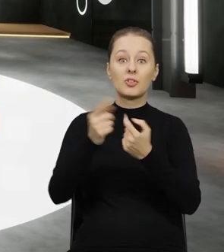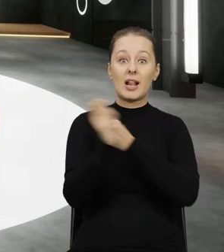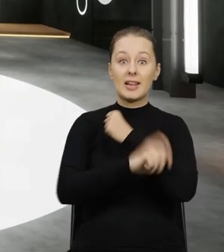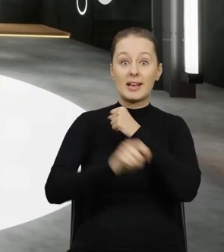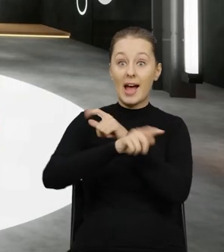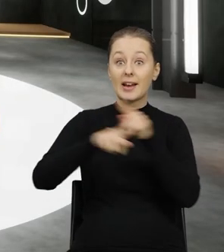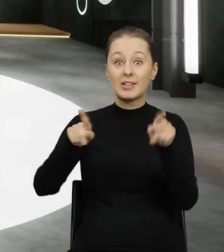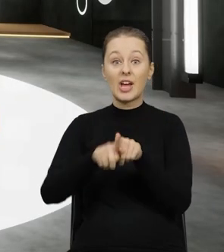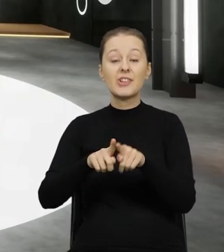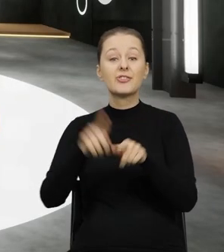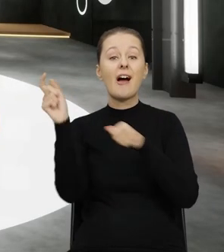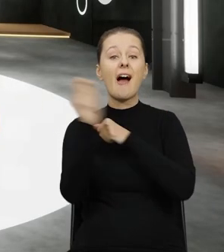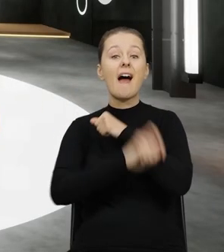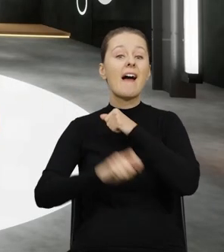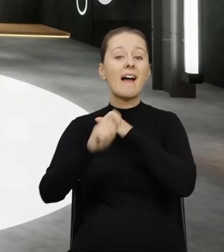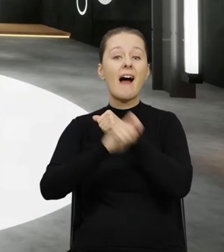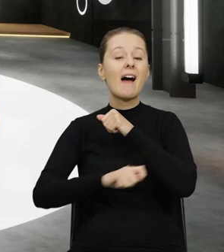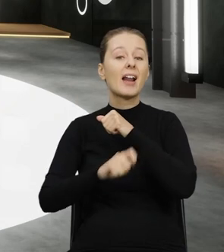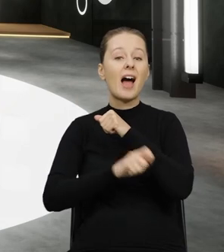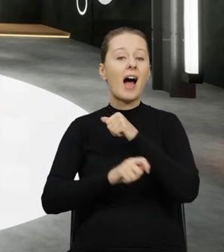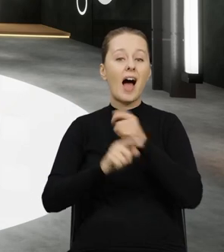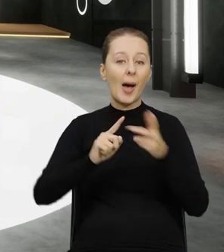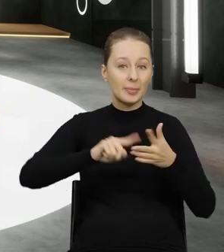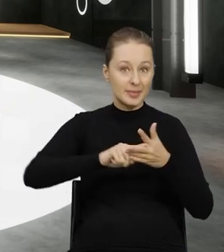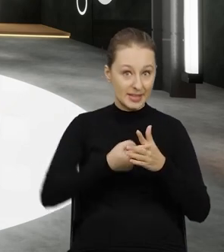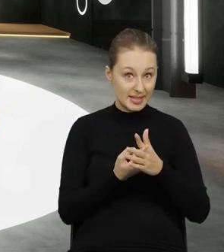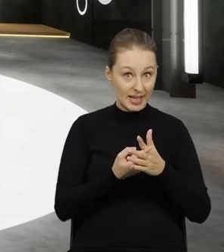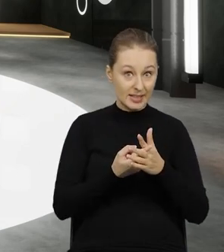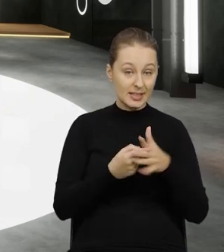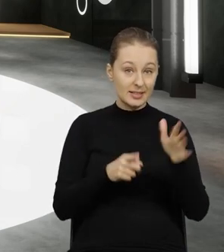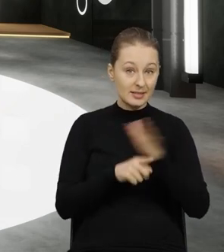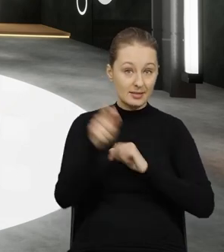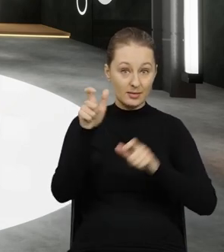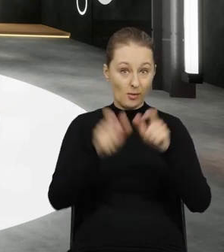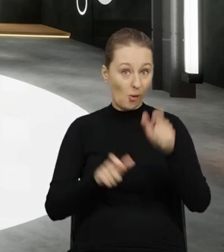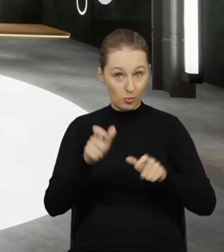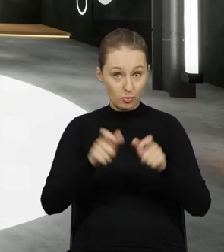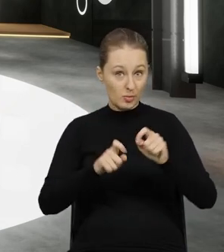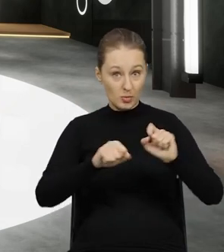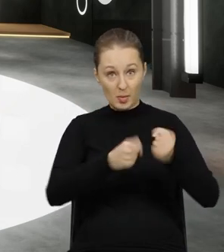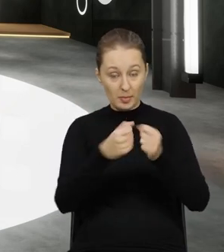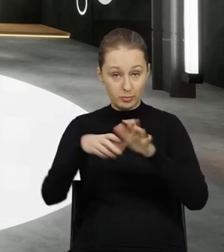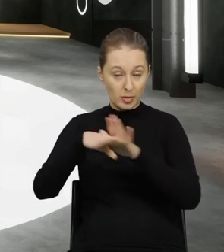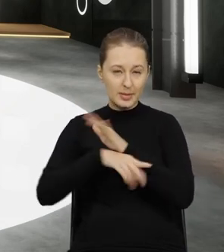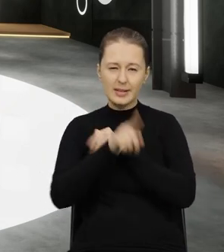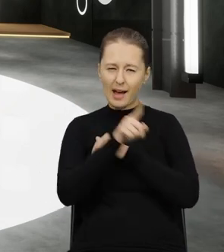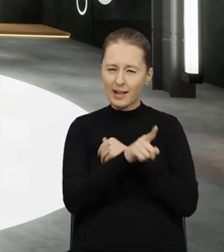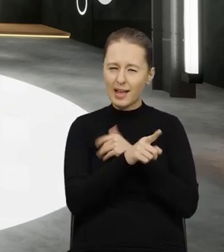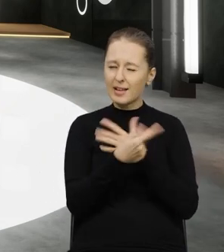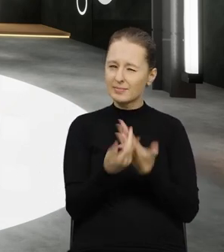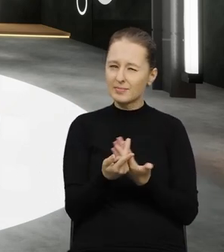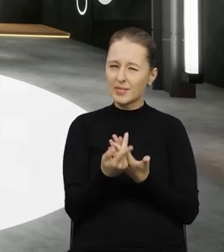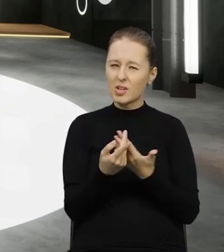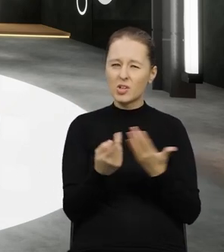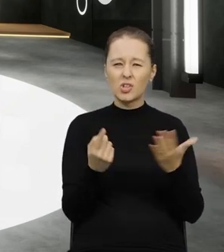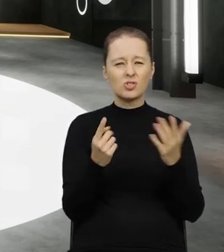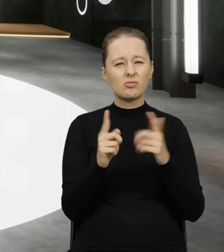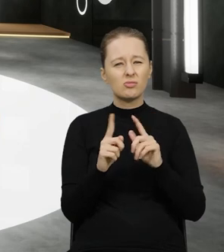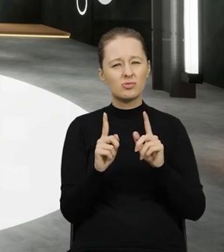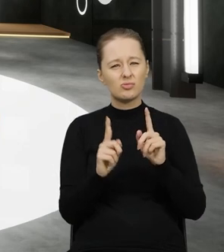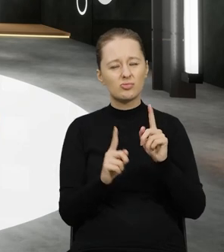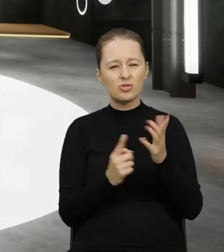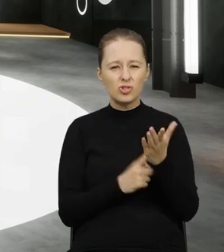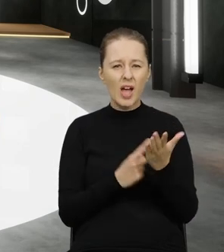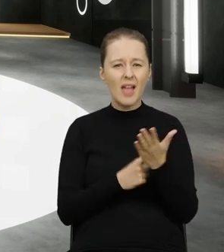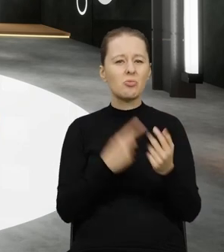Mamy kary administracyjne, które są wymierzane sprawcą czynów zabronionych. Ale pomimo tego często w